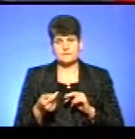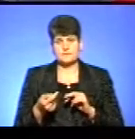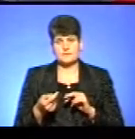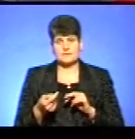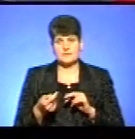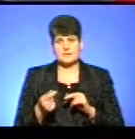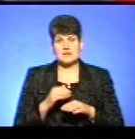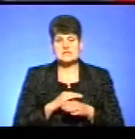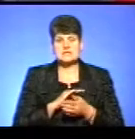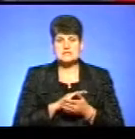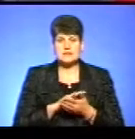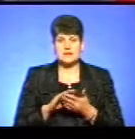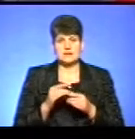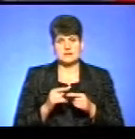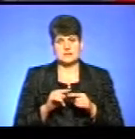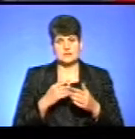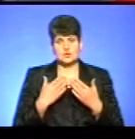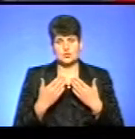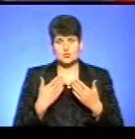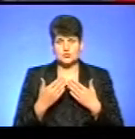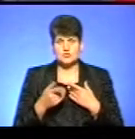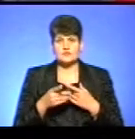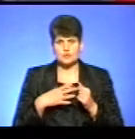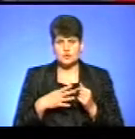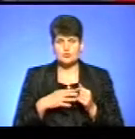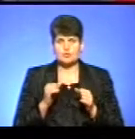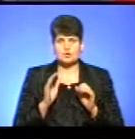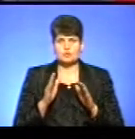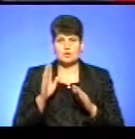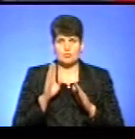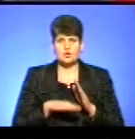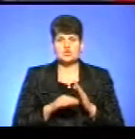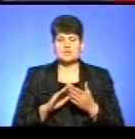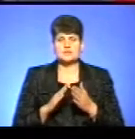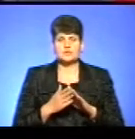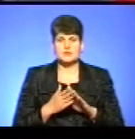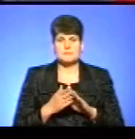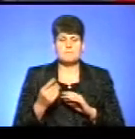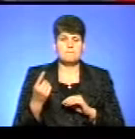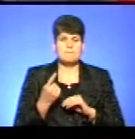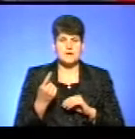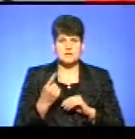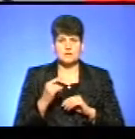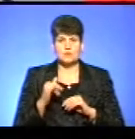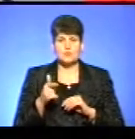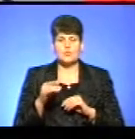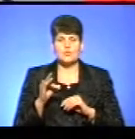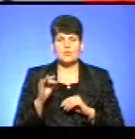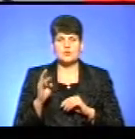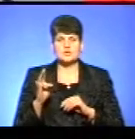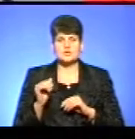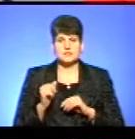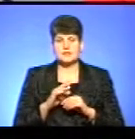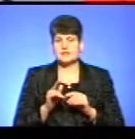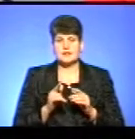згладить ці стосунки? Чи ви очікуєте, що може бути погіршення ситуації? Ну, перше, поки що Угорщина, слава Богу, не блокує